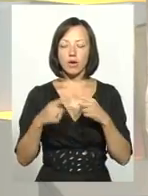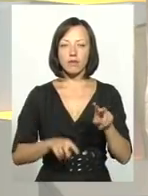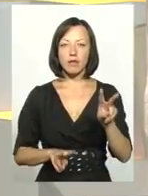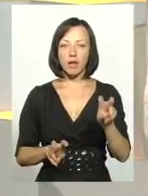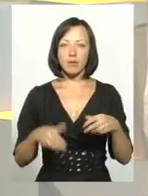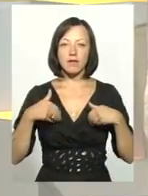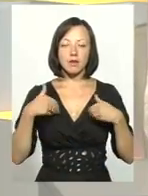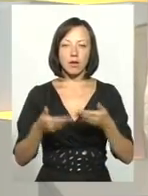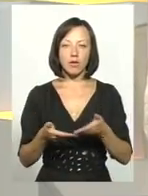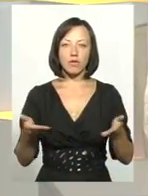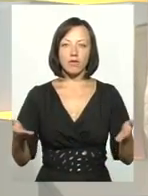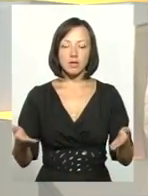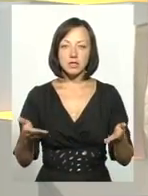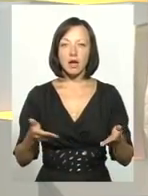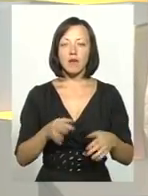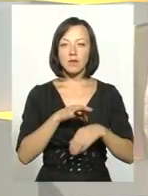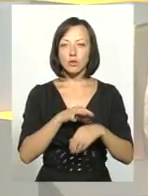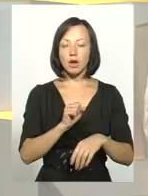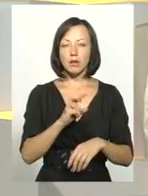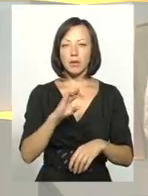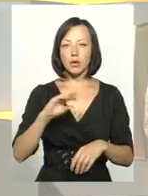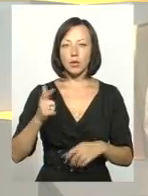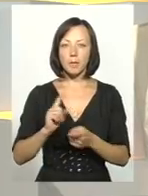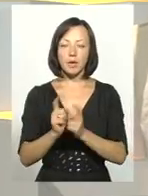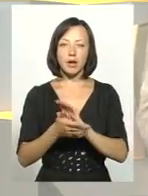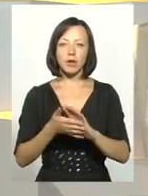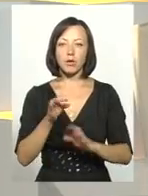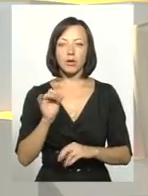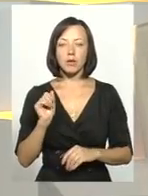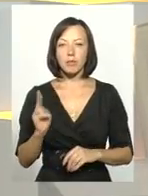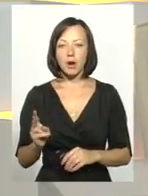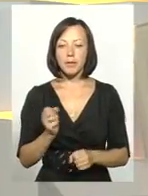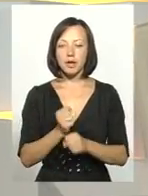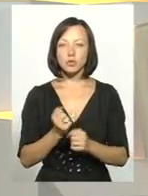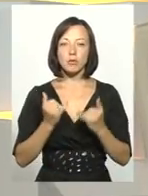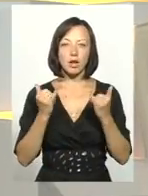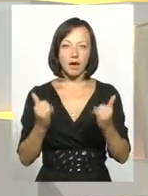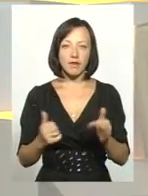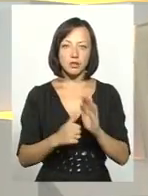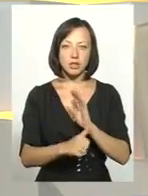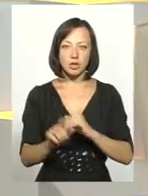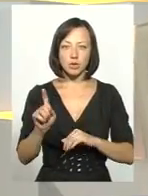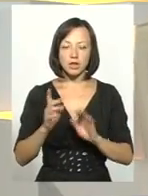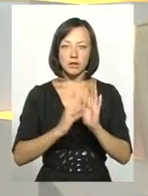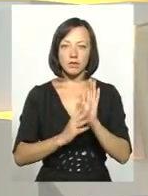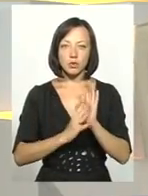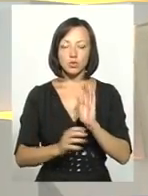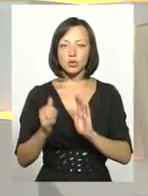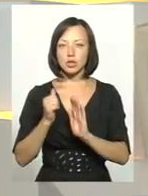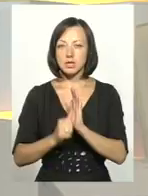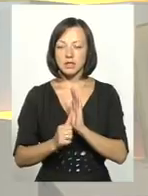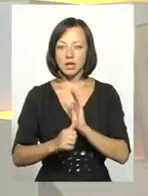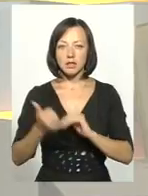Вітаю вас, я Анна Бендюк, переклад на жестову мову Ольги Рибак. Працюємо для вас, 61 90 60,